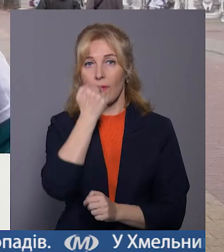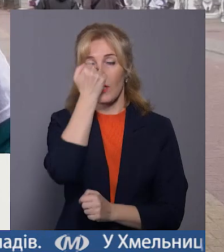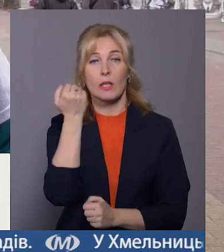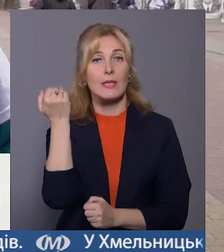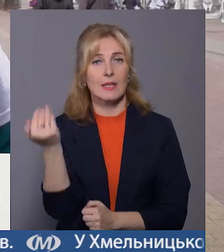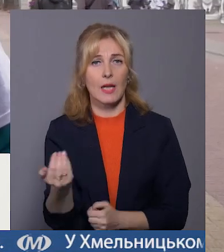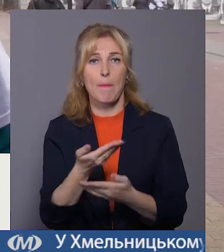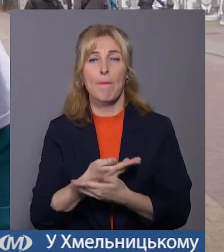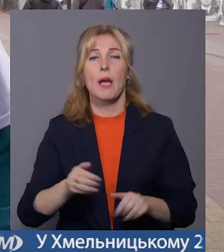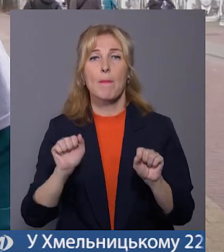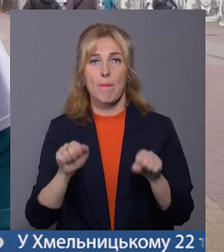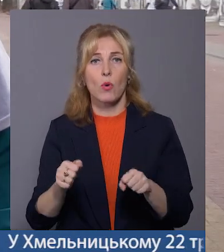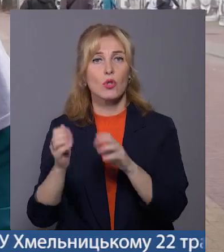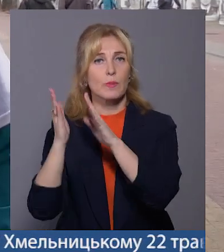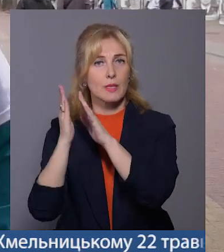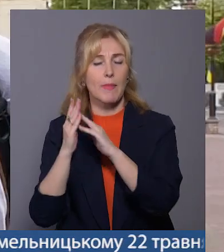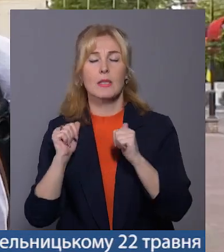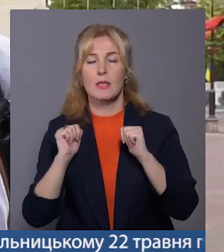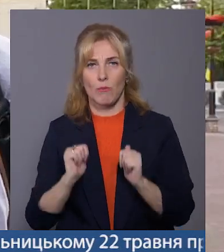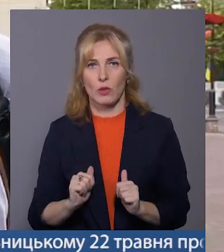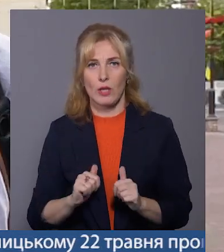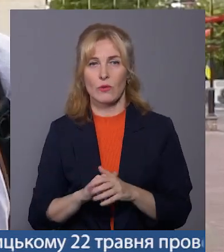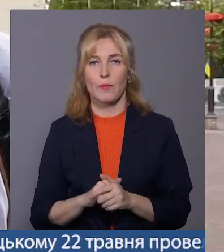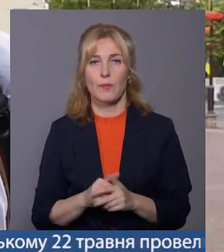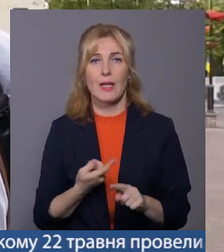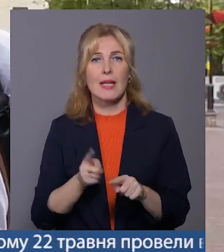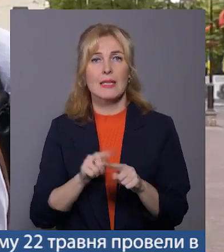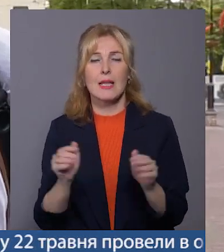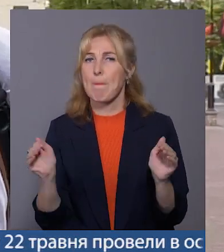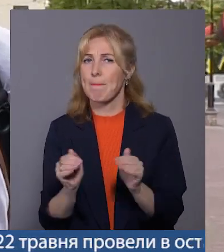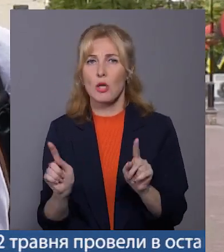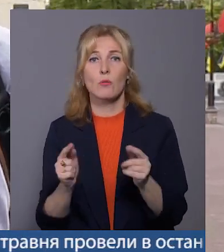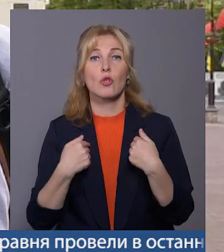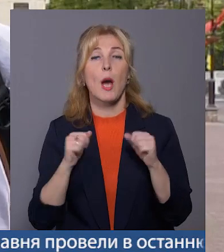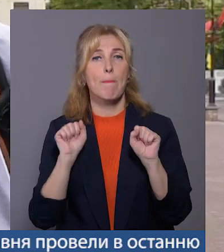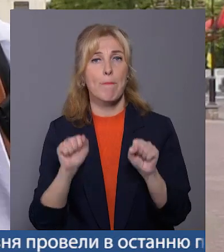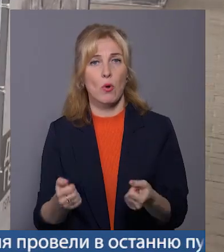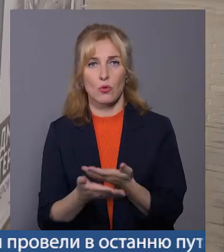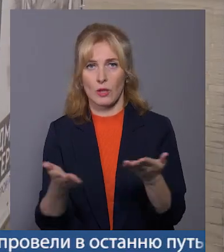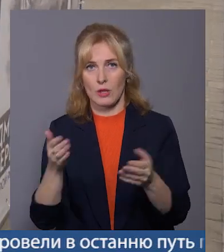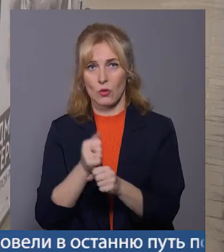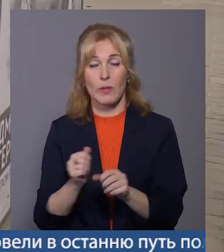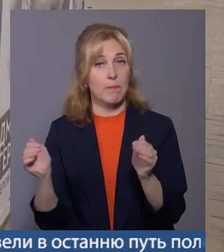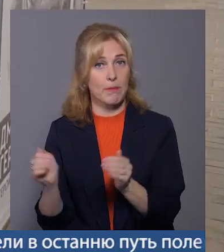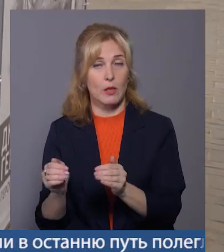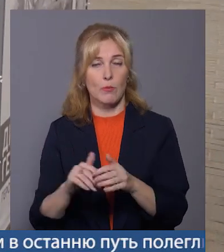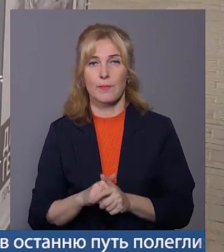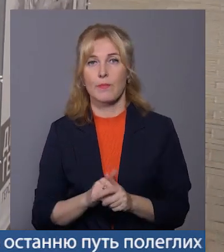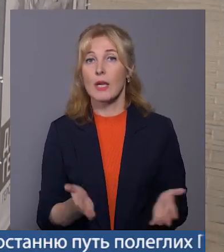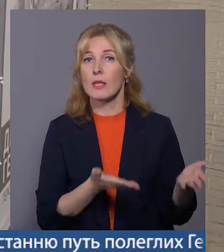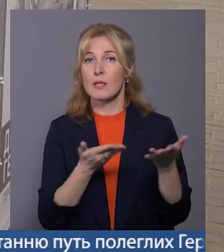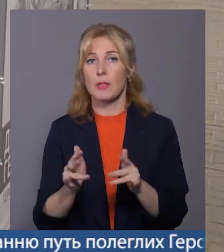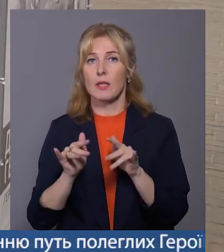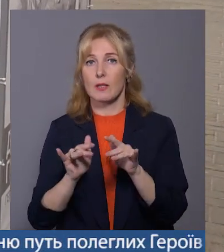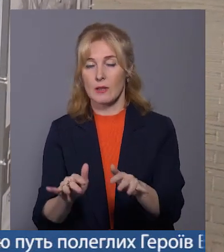можемо спати з котіною. Це мінімум, що я можу для них зробити. Мінімум». Запросили на захід, крім